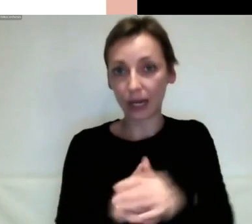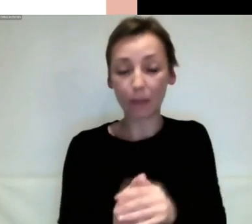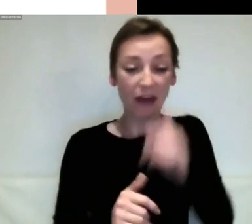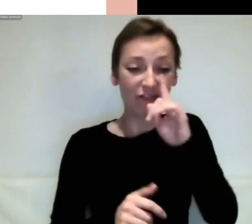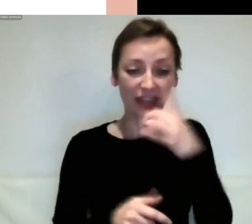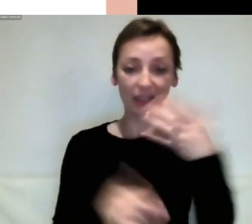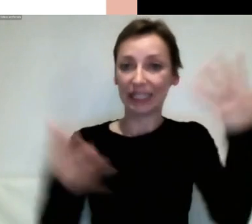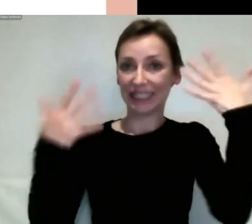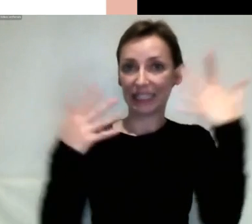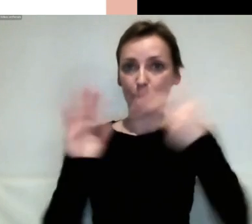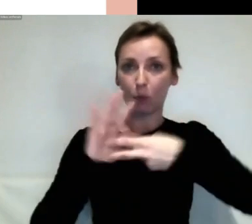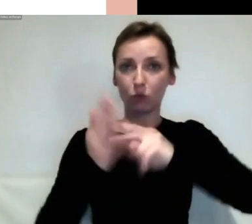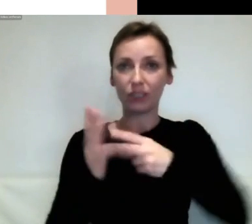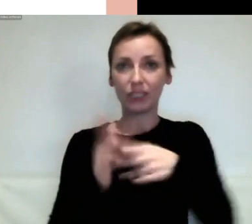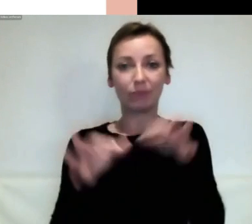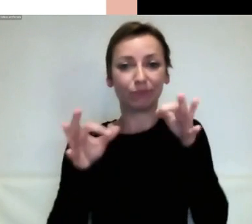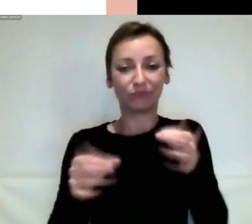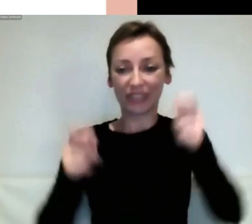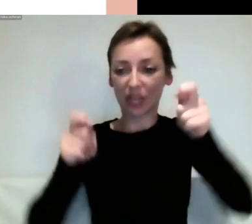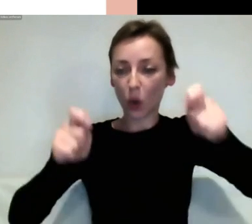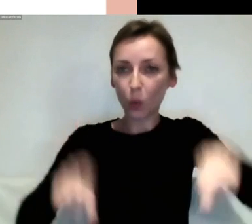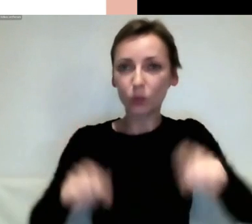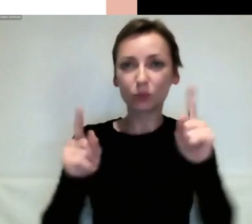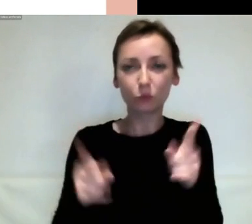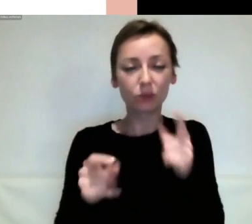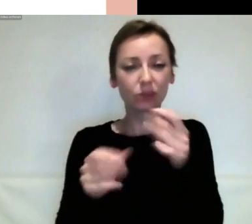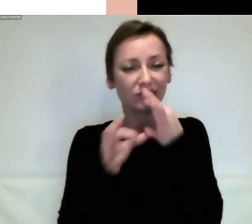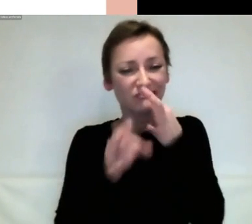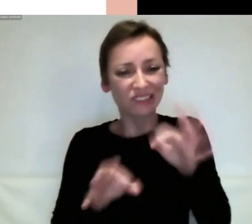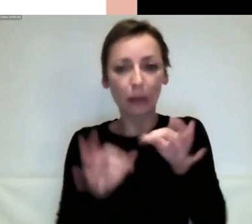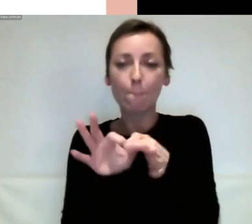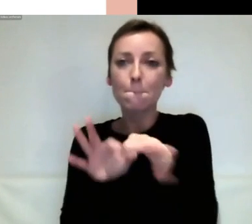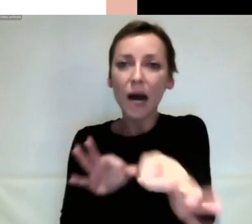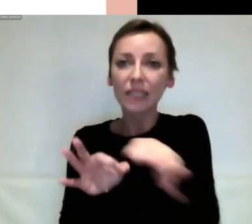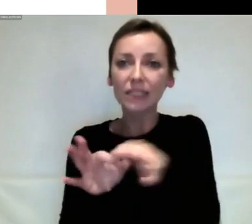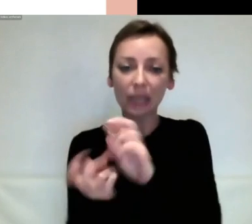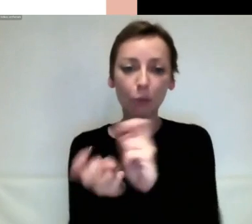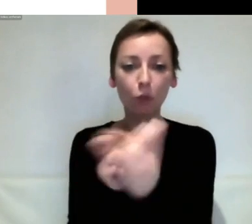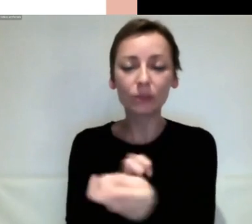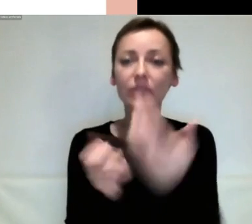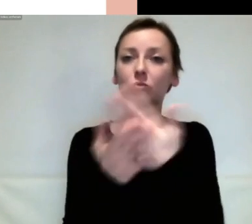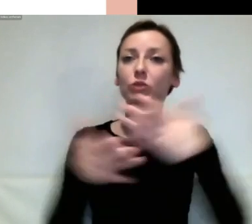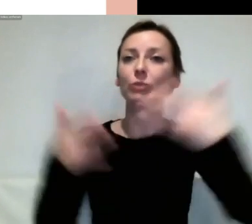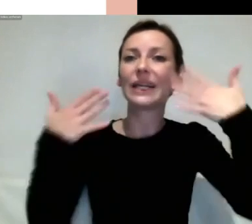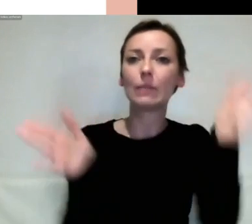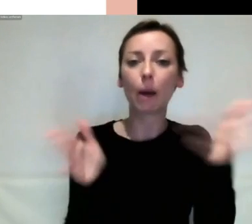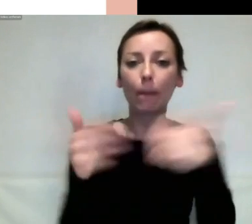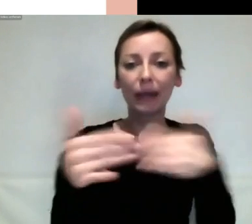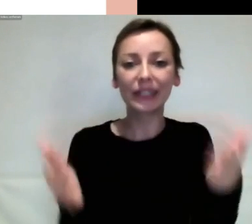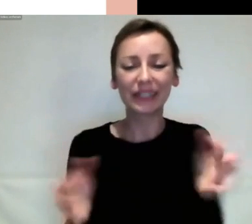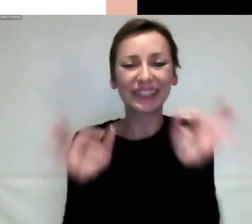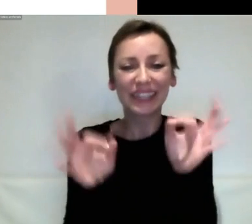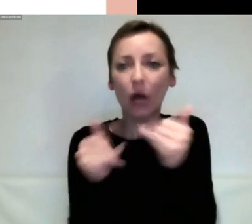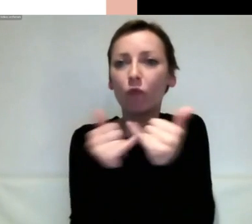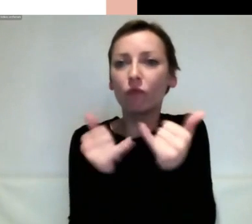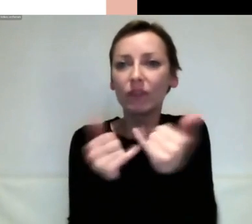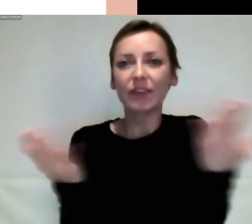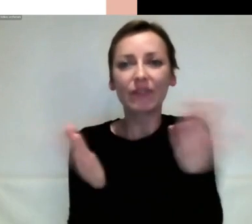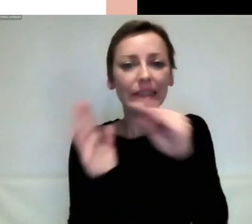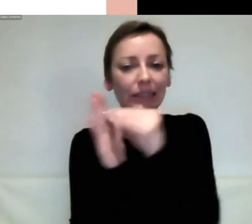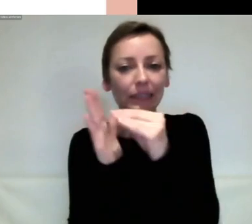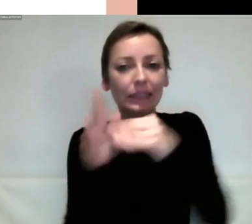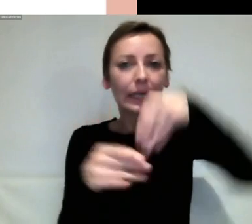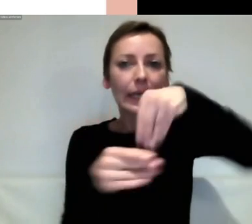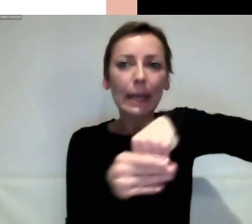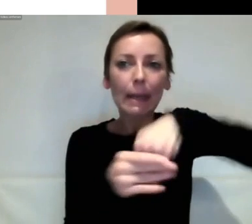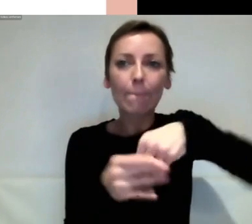konkret wird, wenn es also um spezifische Maßnahmen geht, wie zum Beispiel beim Klimapaket um die Höhe oder die konkrete Ausgestaltung von einem CO2-Preis,